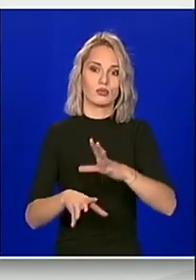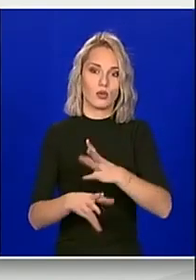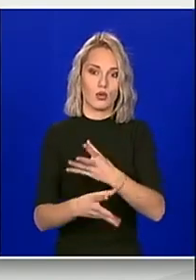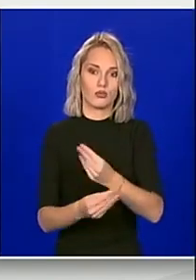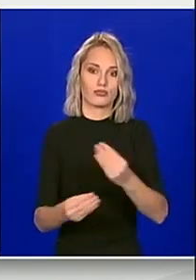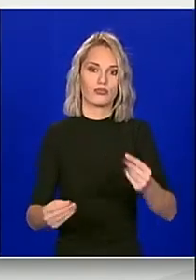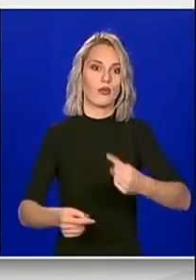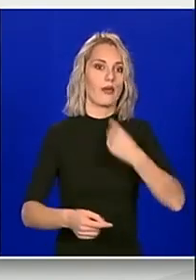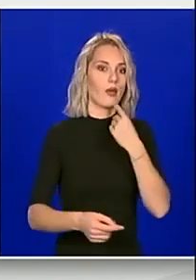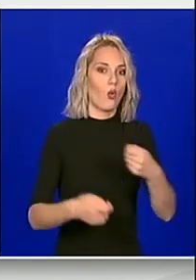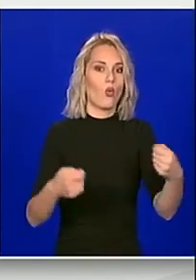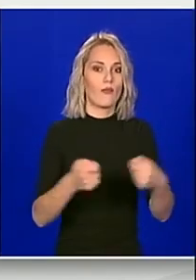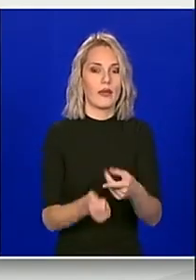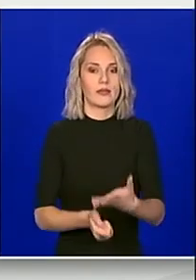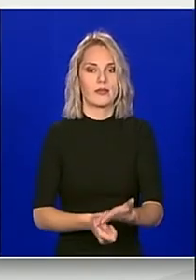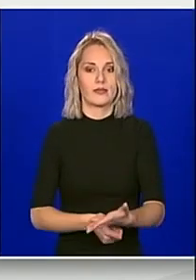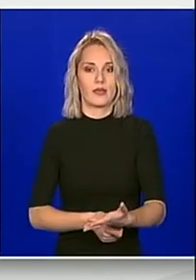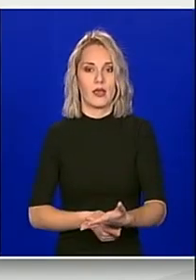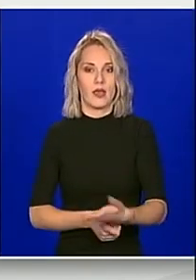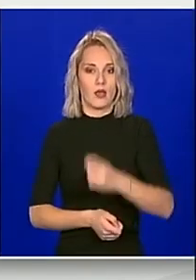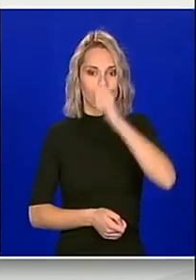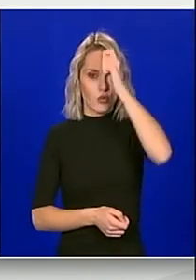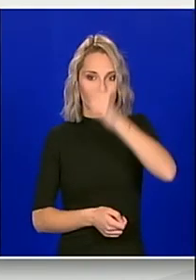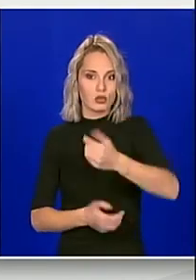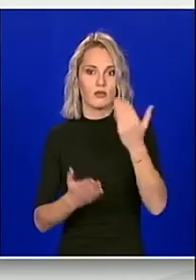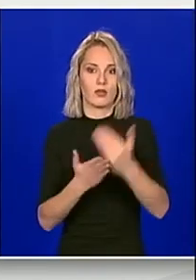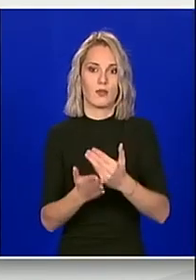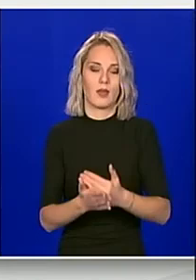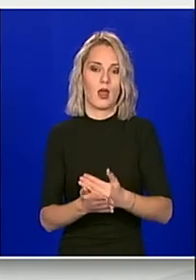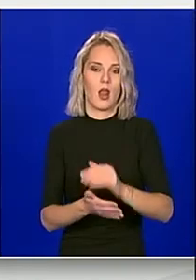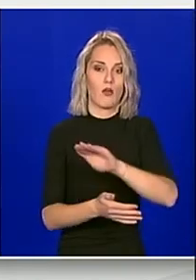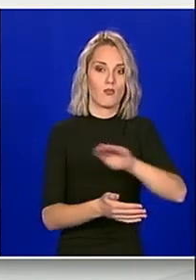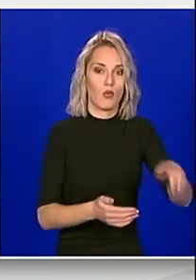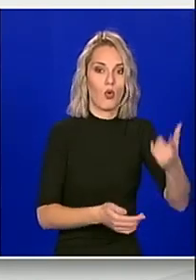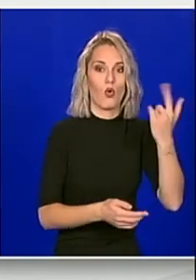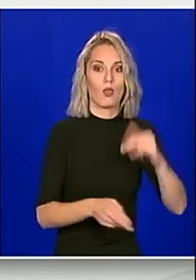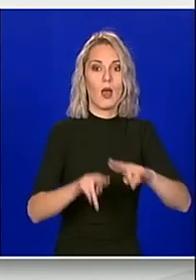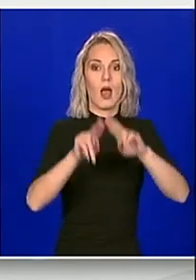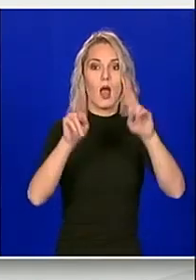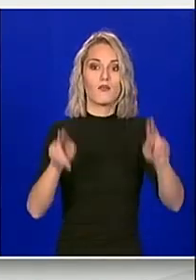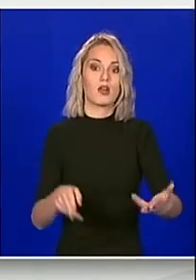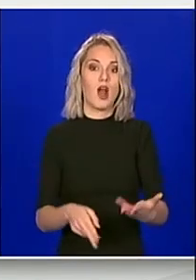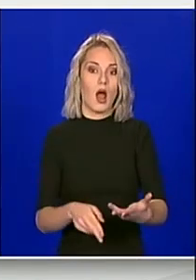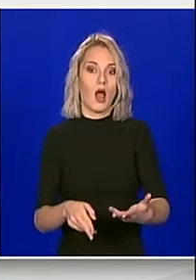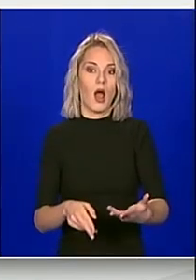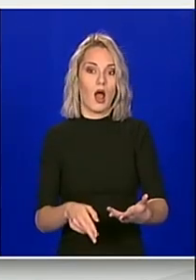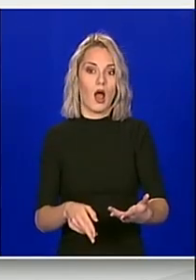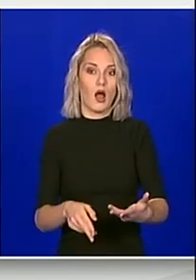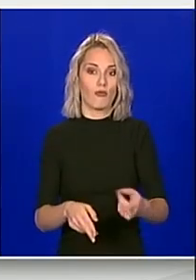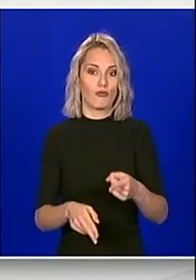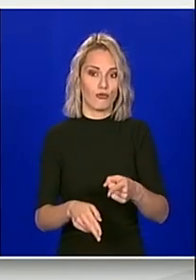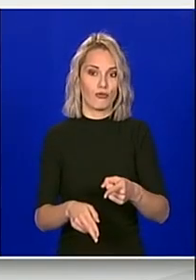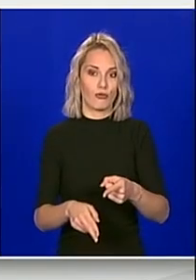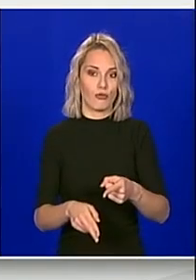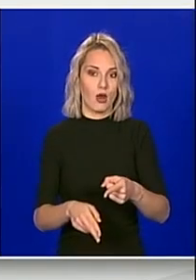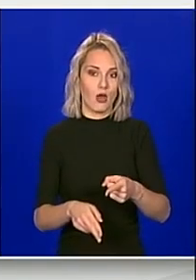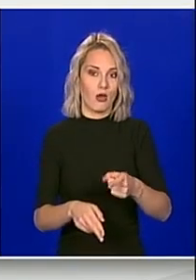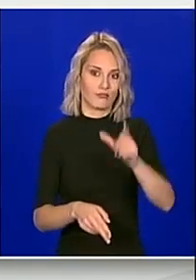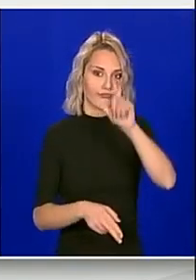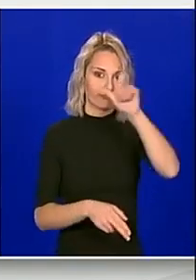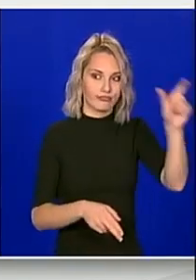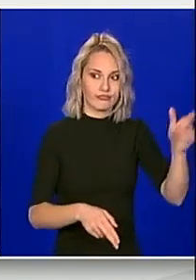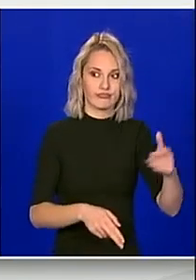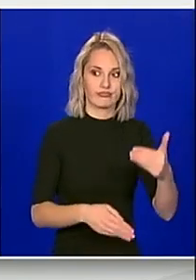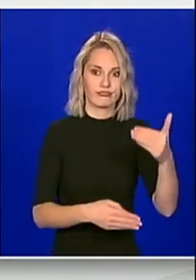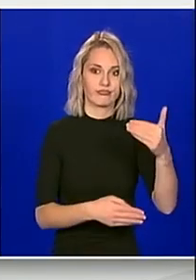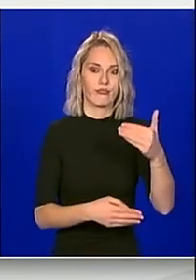izrečeno kad je u pitanju poštivanje mjera, pogotovo od strane pravnih subjekata, da